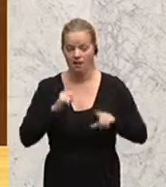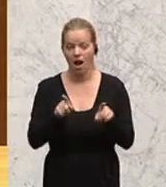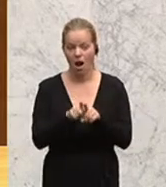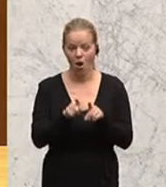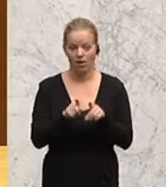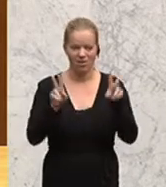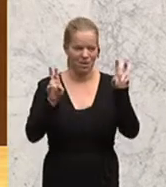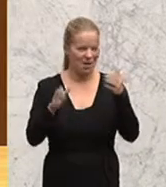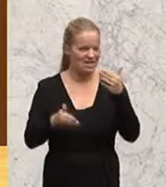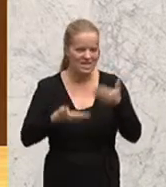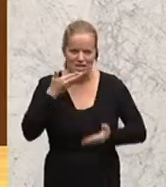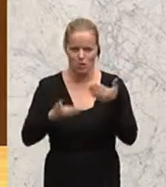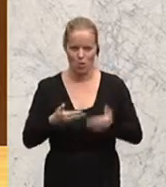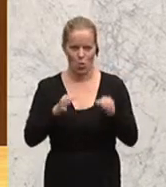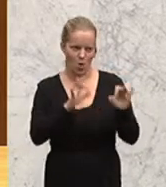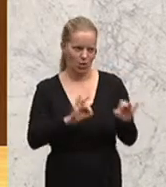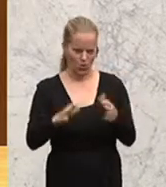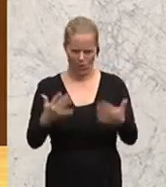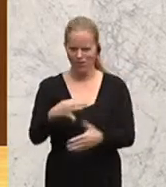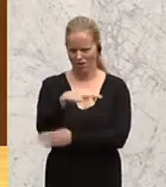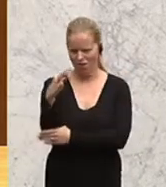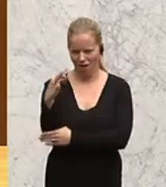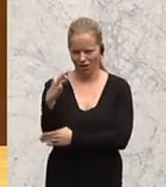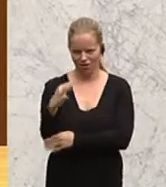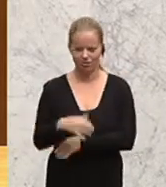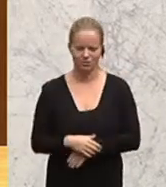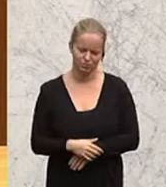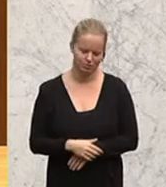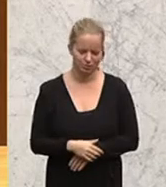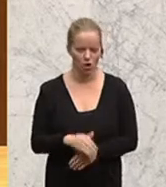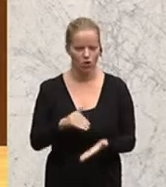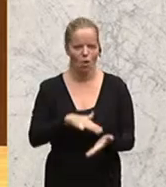der Sitzordnung am heutigen Tag. Wir haben noch viel zu tun.